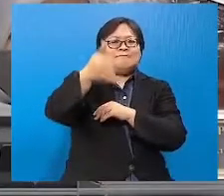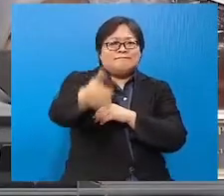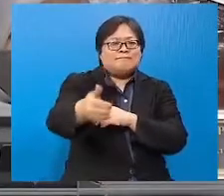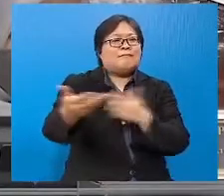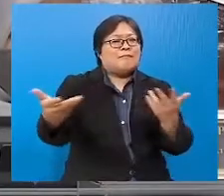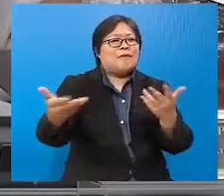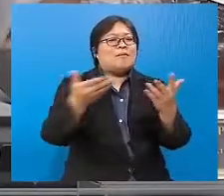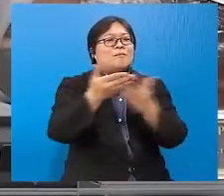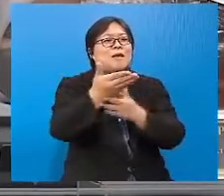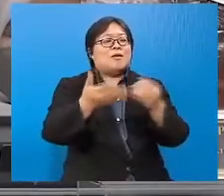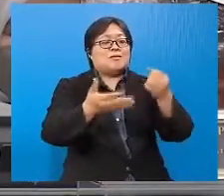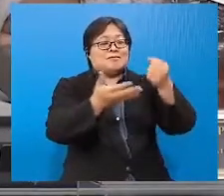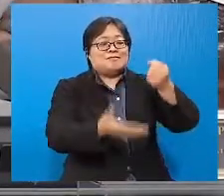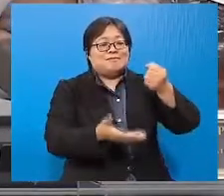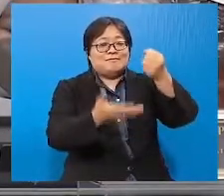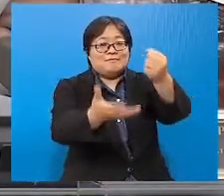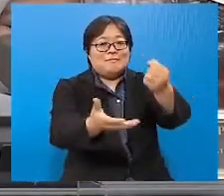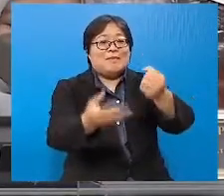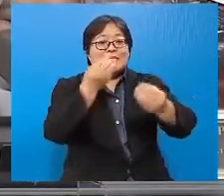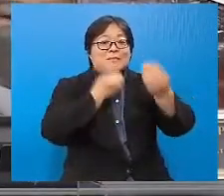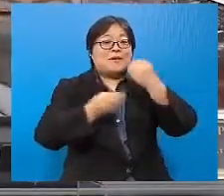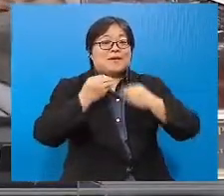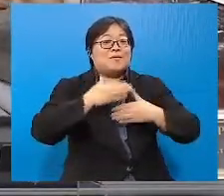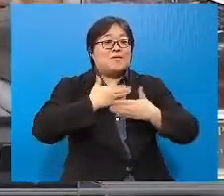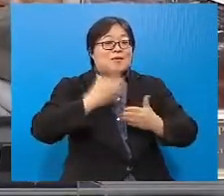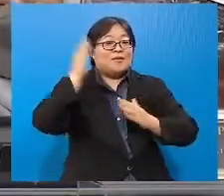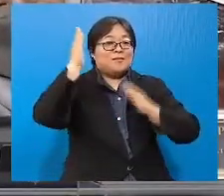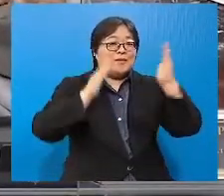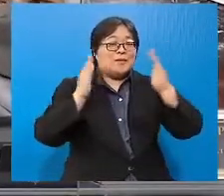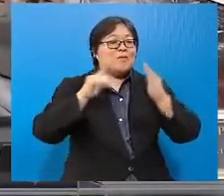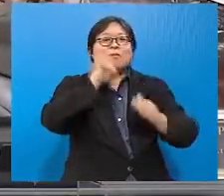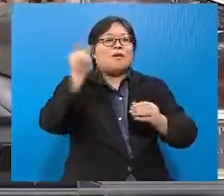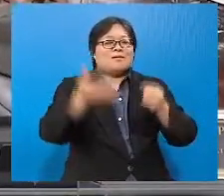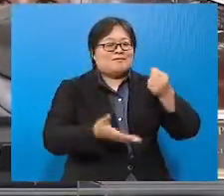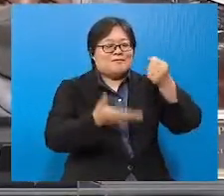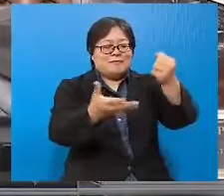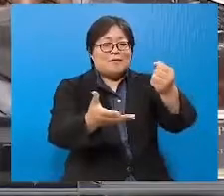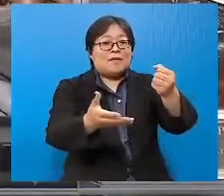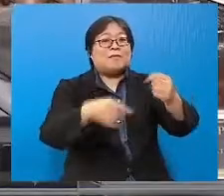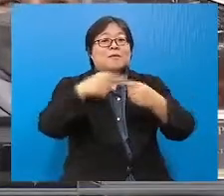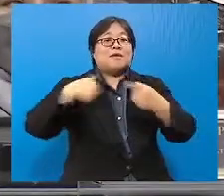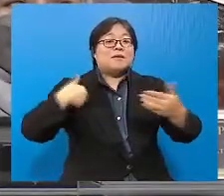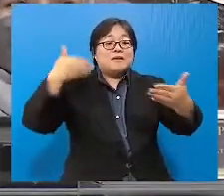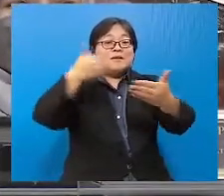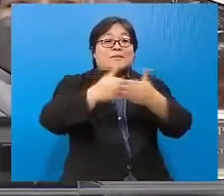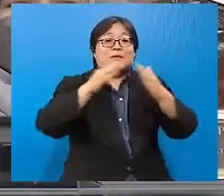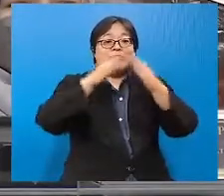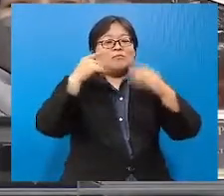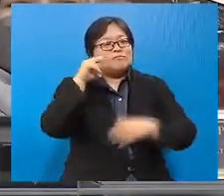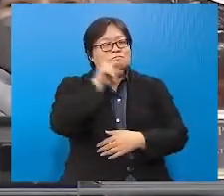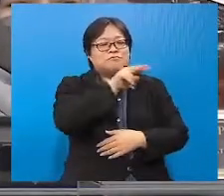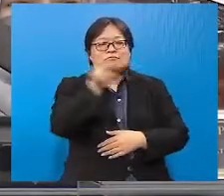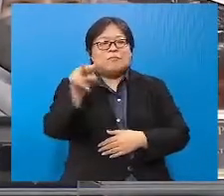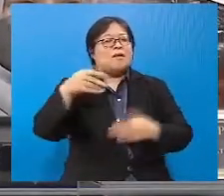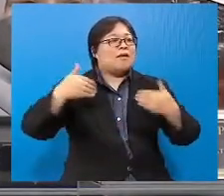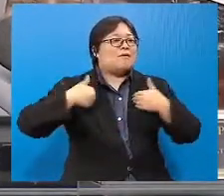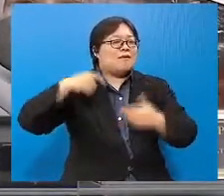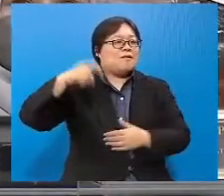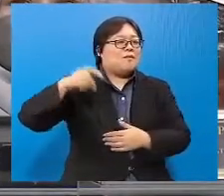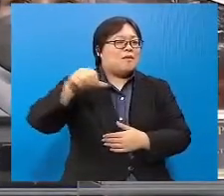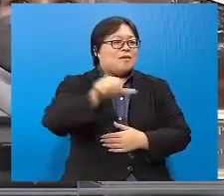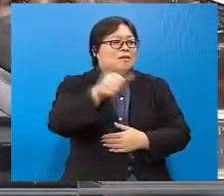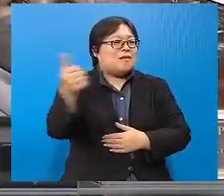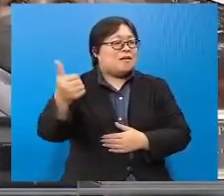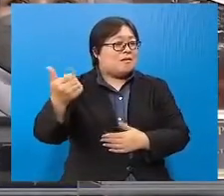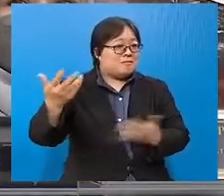melalui bakul prihati negara ini, dia bukan sekadar hanya bakul. Apabila kita sampai ke rumah, kita lihat ada keperluan-keperluan